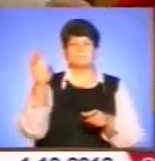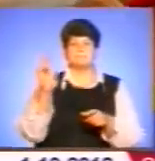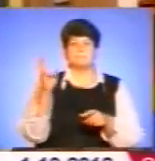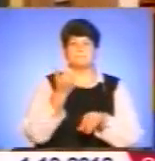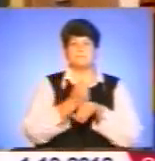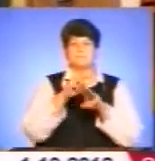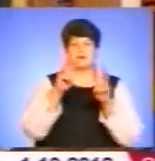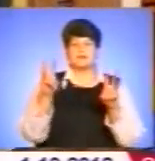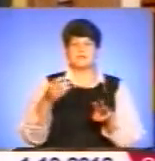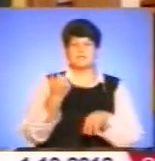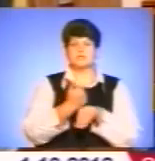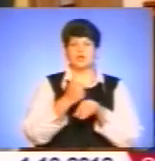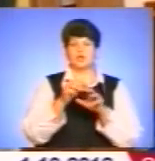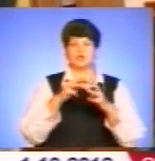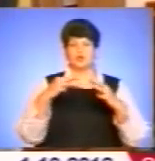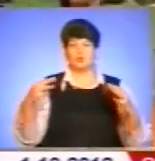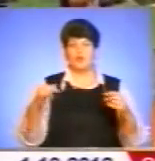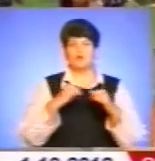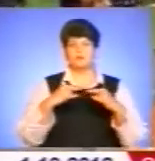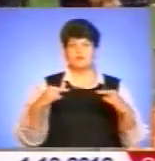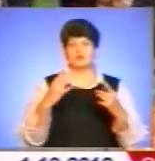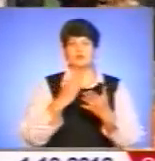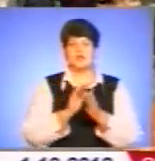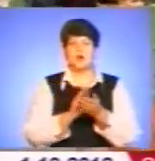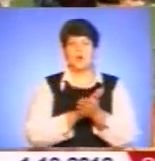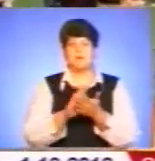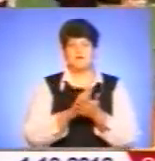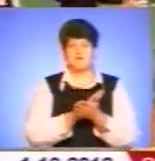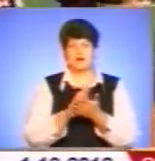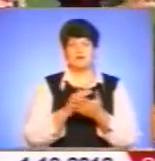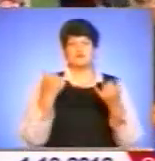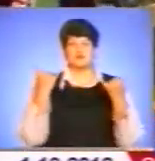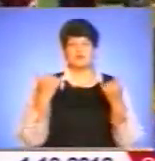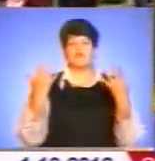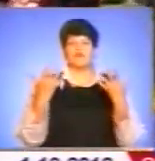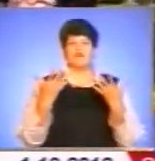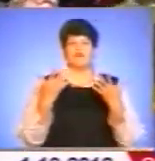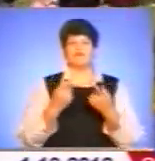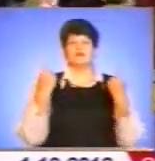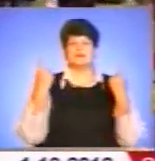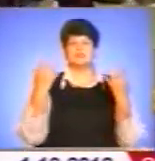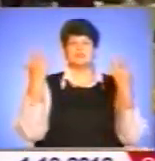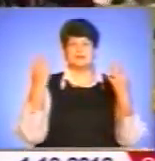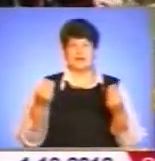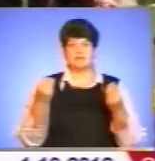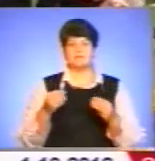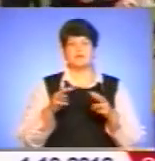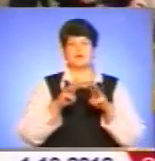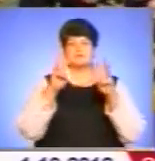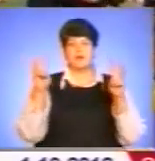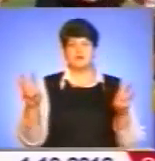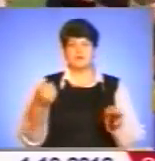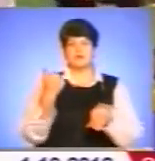святилищі. Це найсвятіше місце у храмі. Ми сьогодні в той величний такий день посвячували престіл у цьому